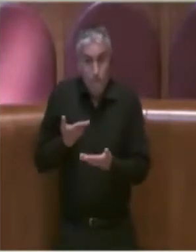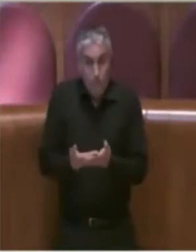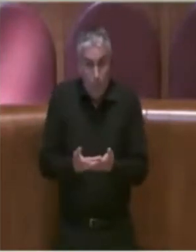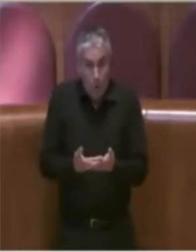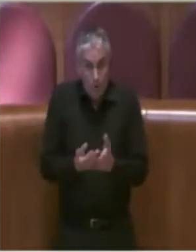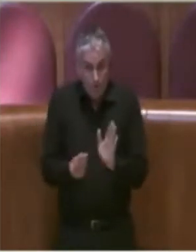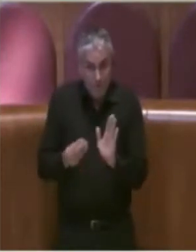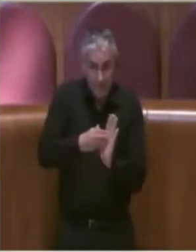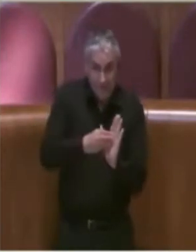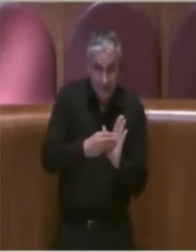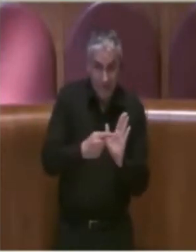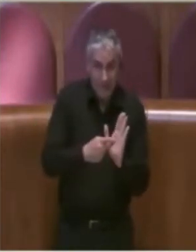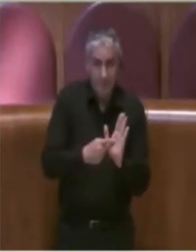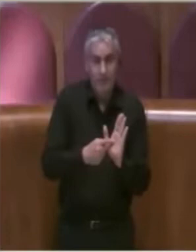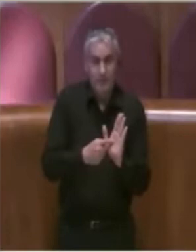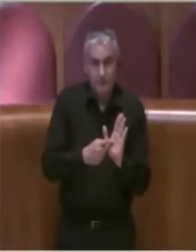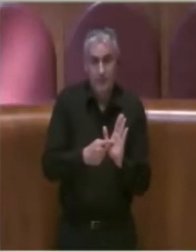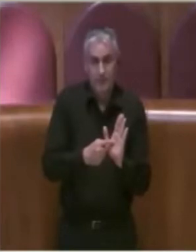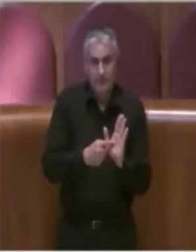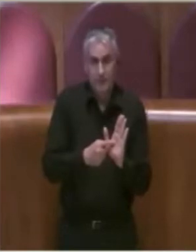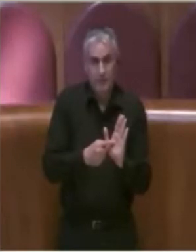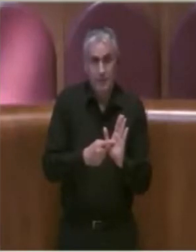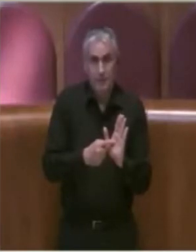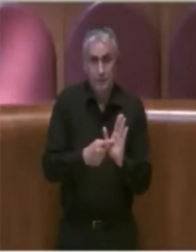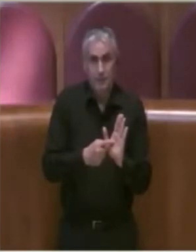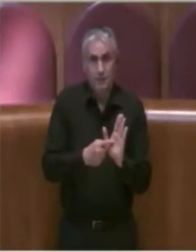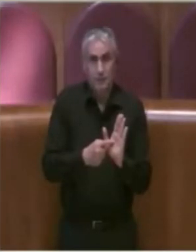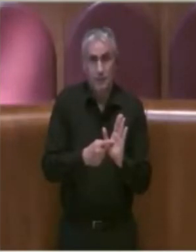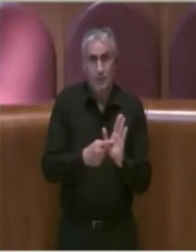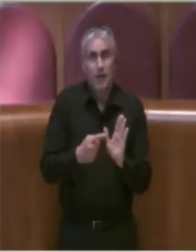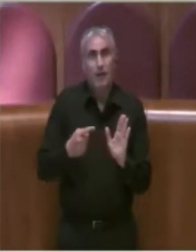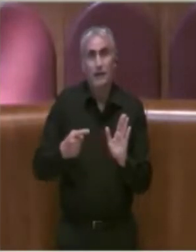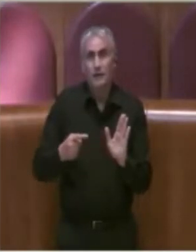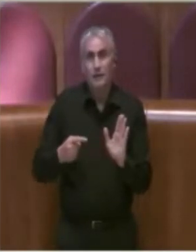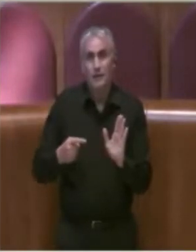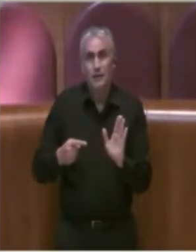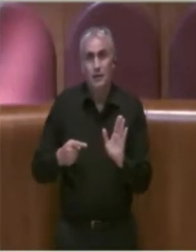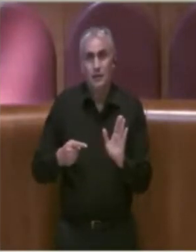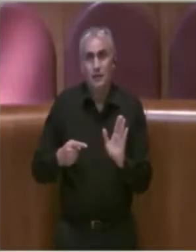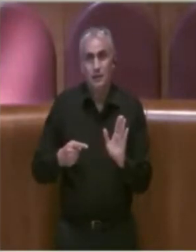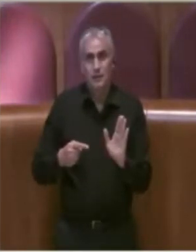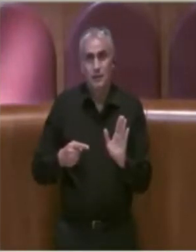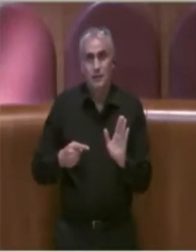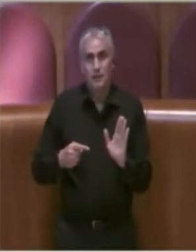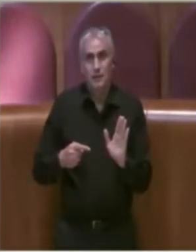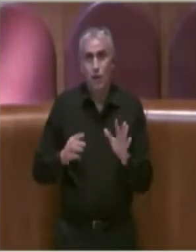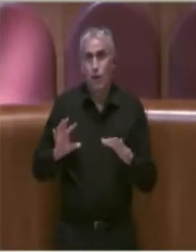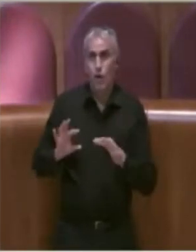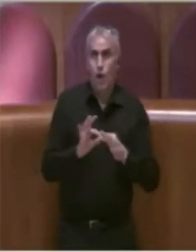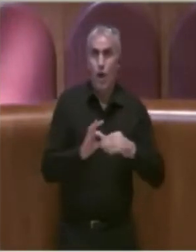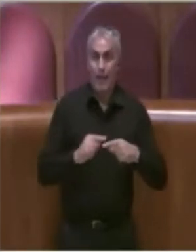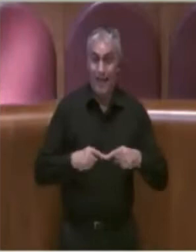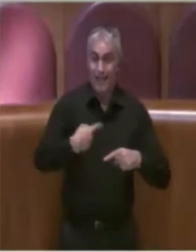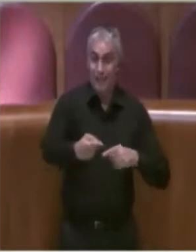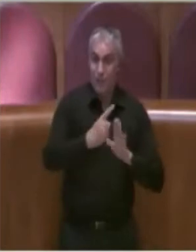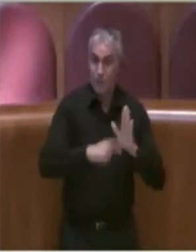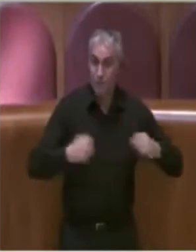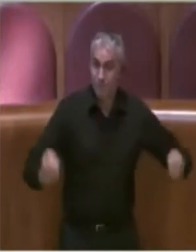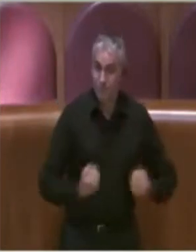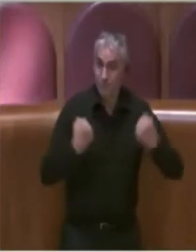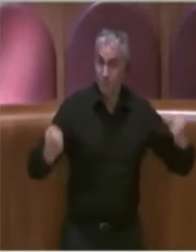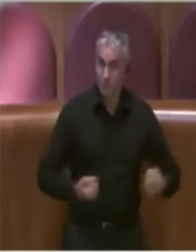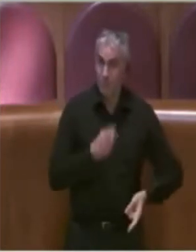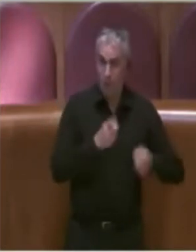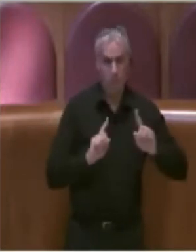al di là dell'intento propagandistico perché ripeto